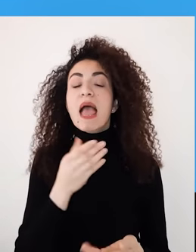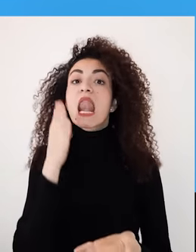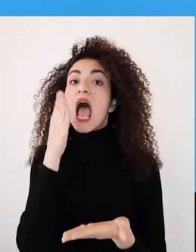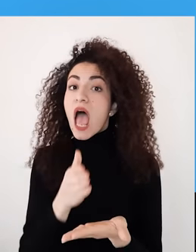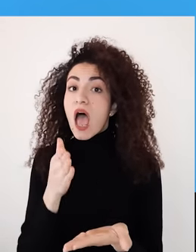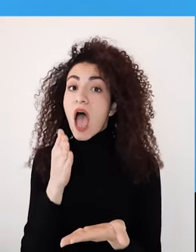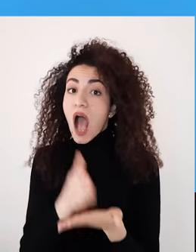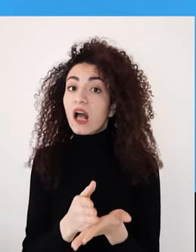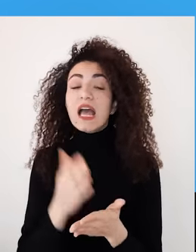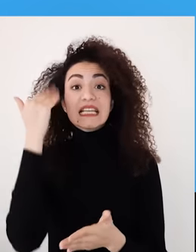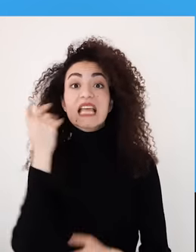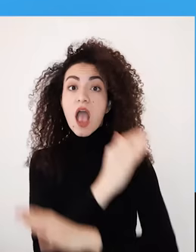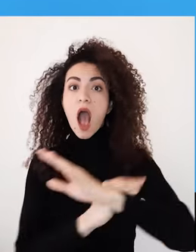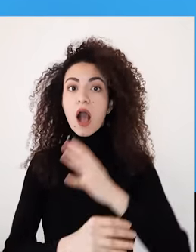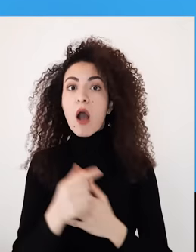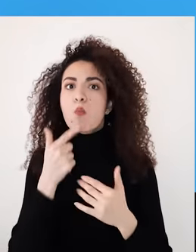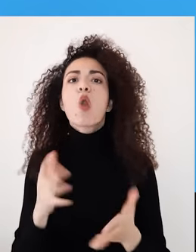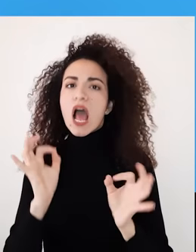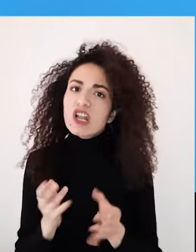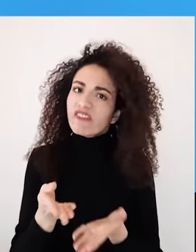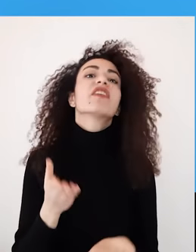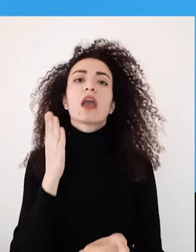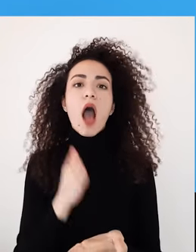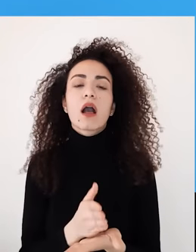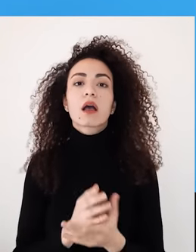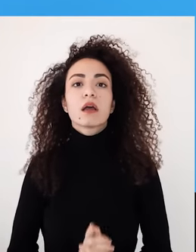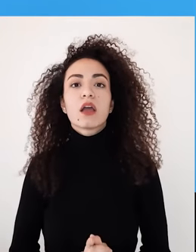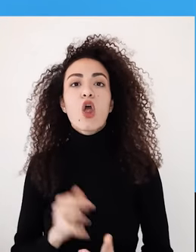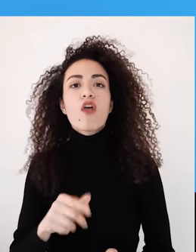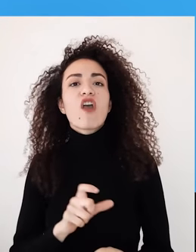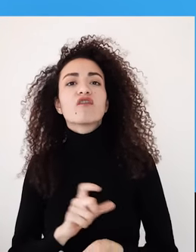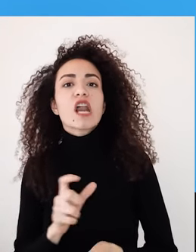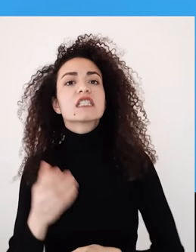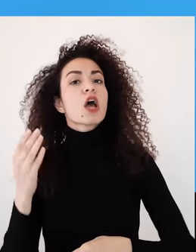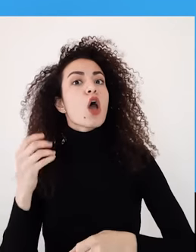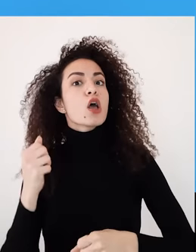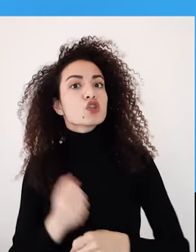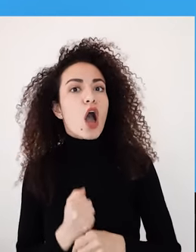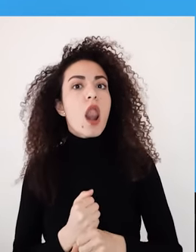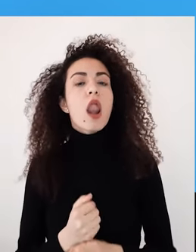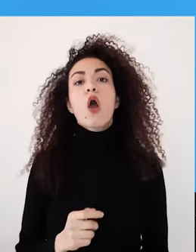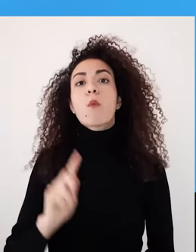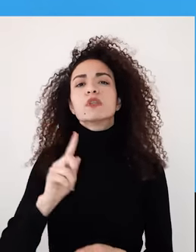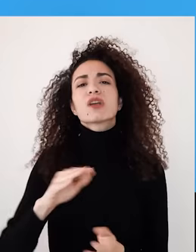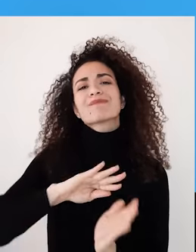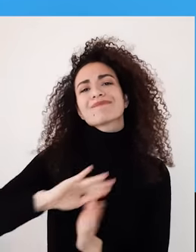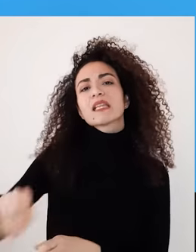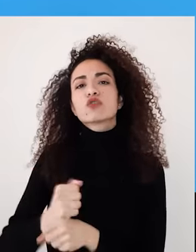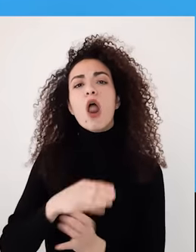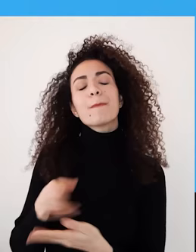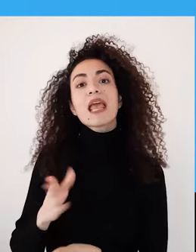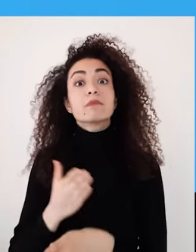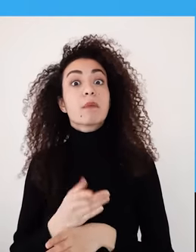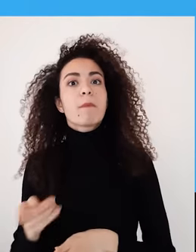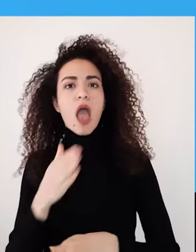النساء ذوي الإعاقة من أجل أنه يحظين بمساواة بالفرص بالتوظيف وعدم إقصاء من سوق العمل بسبب إعاقتهم